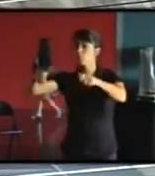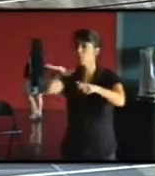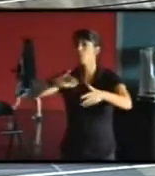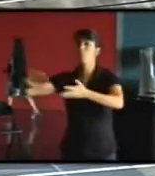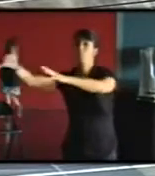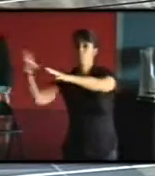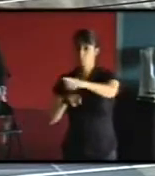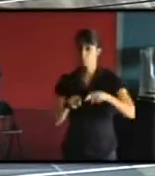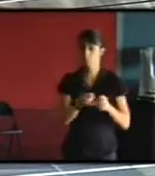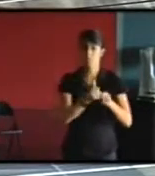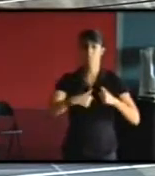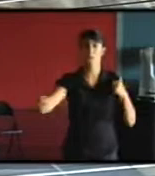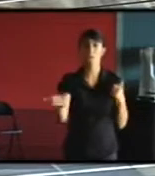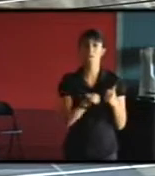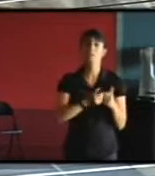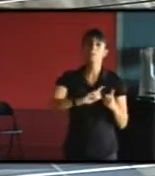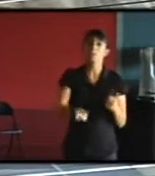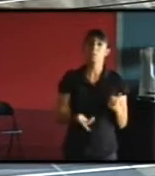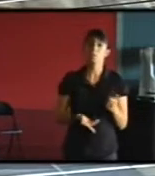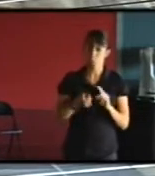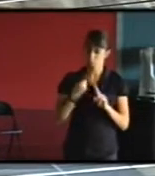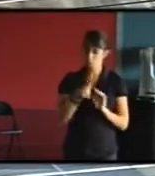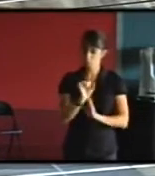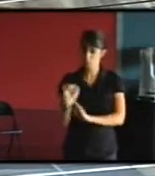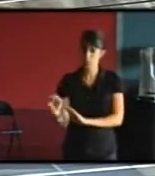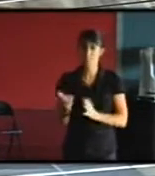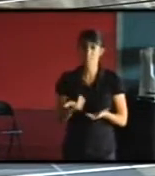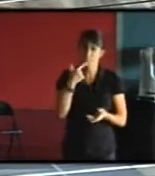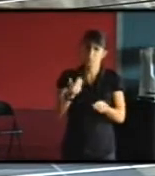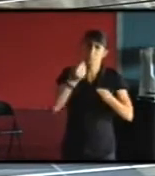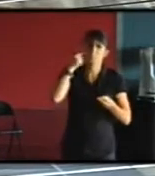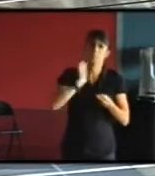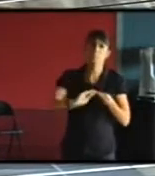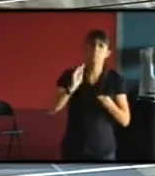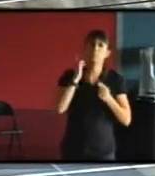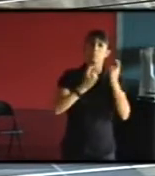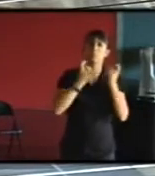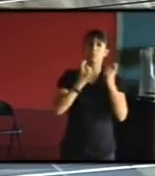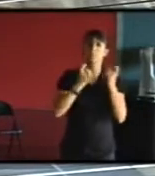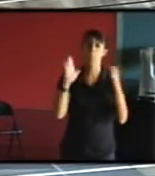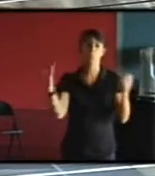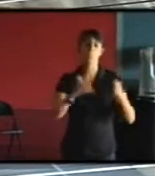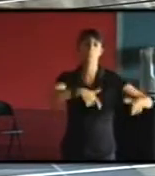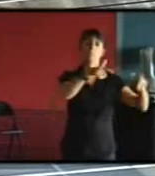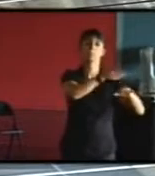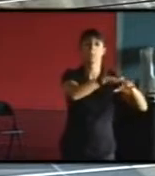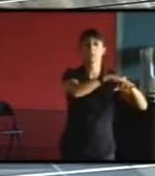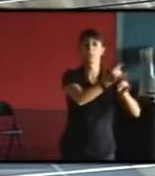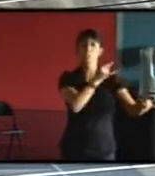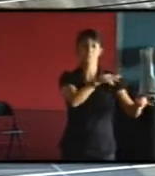pour moi ça se prend d'une manière un tout petit peu différente que des choses finalement plus traditionnelles